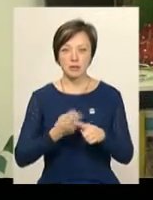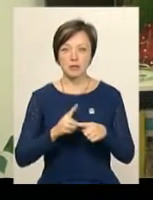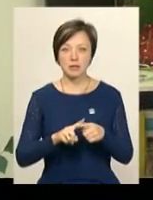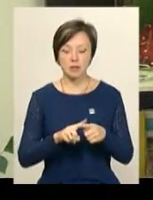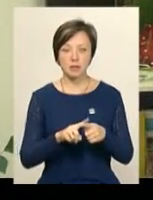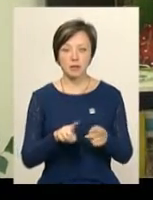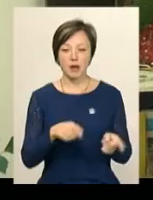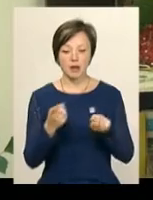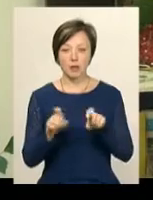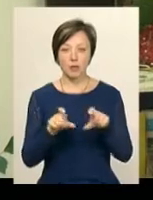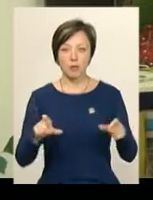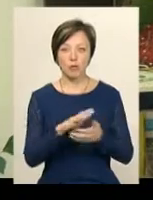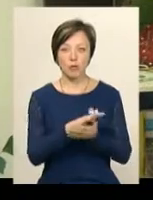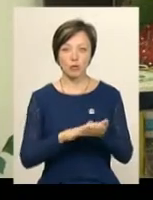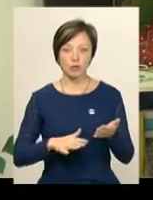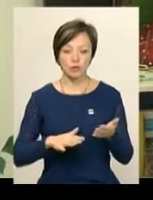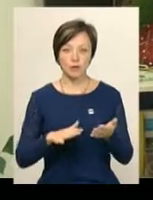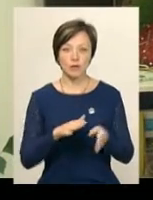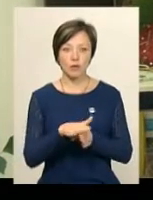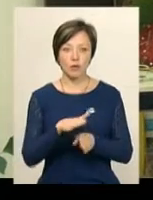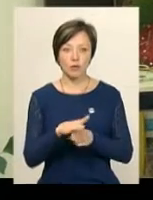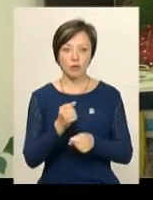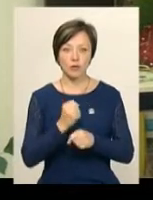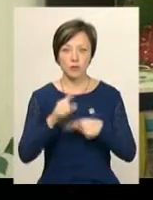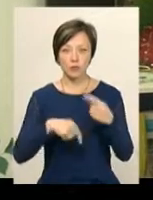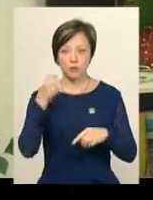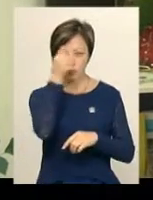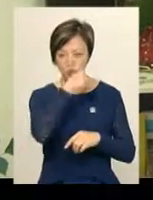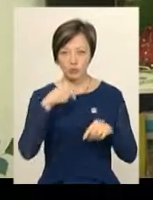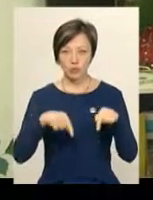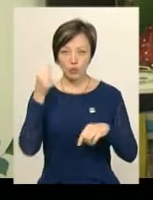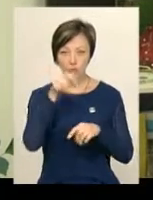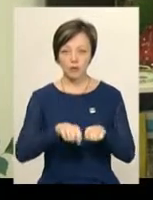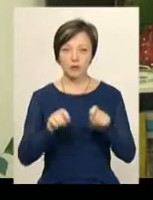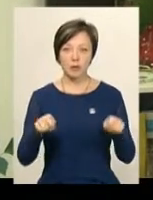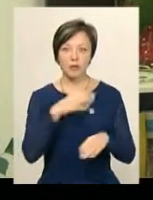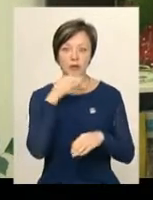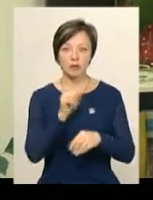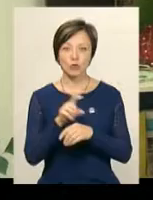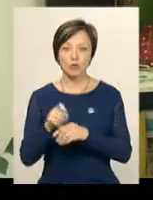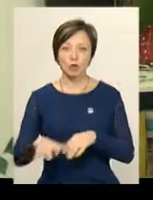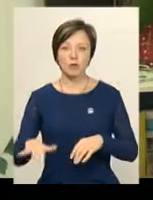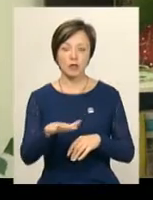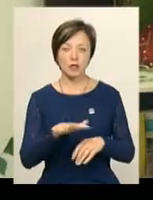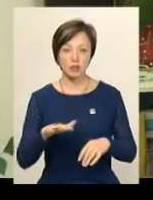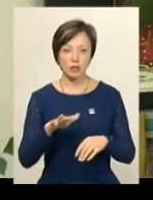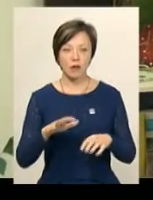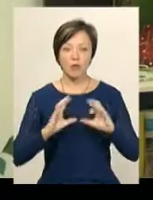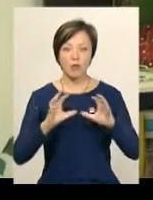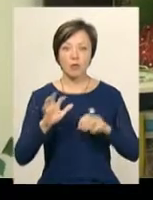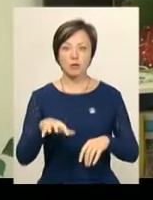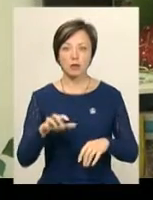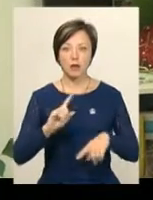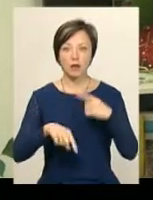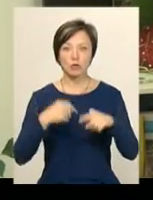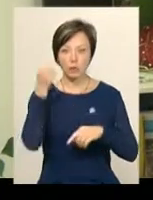перехідний об'єкт, який буде продовжувати виконуватися роботи в наступному році. Цього року відкриваємо багатофункціональний майданчик – волейбот, баскетбол. І